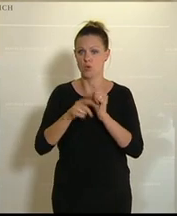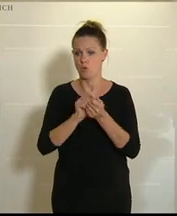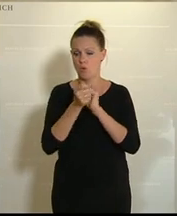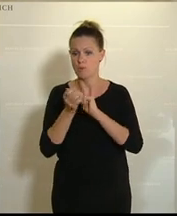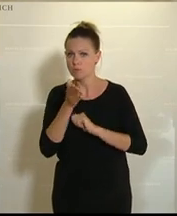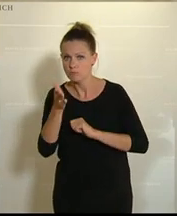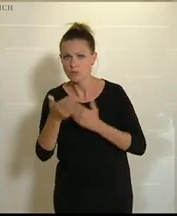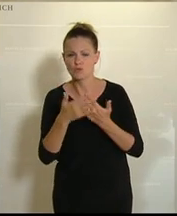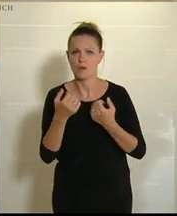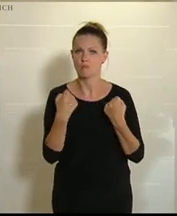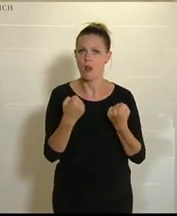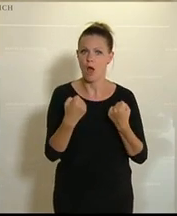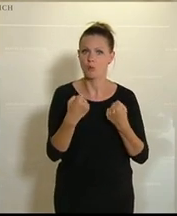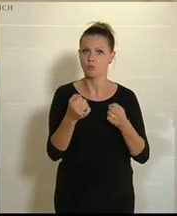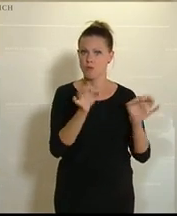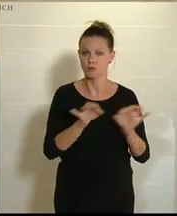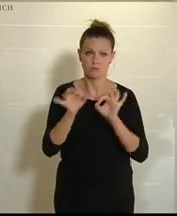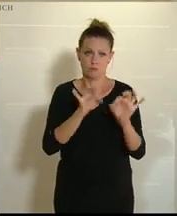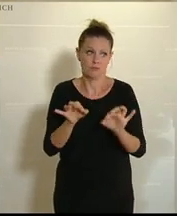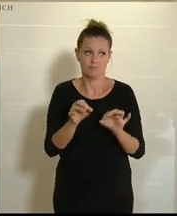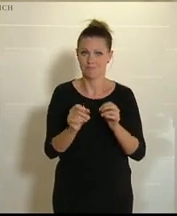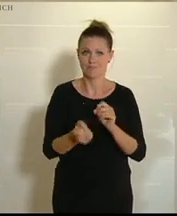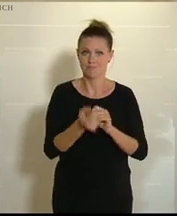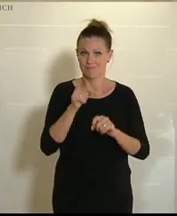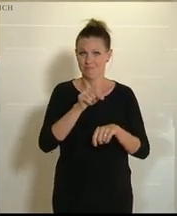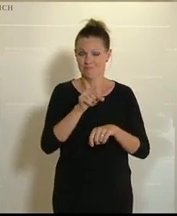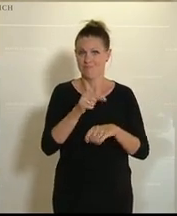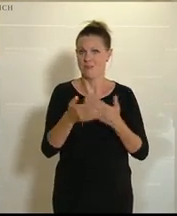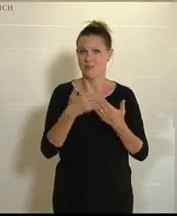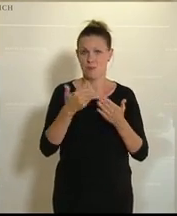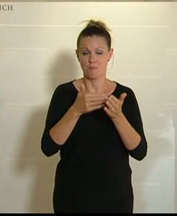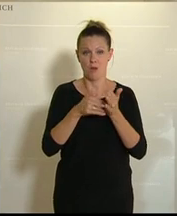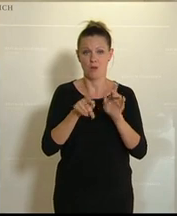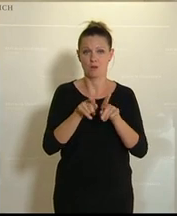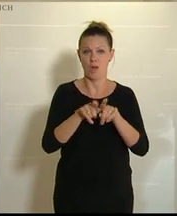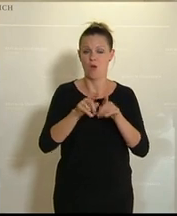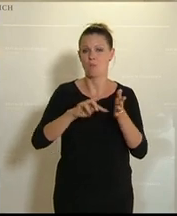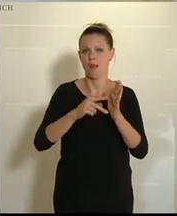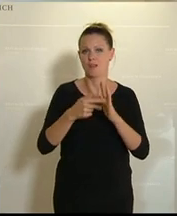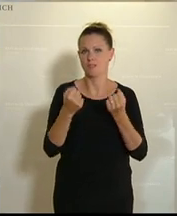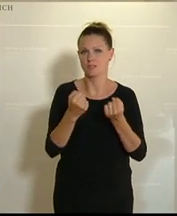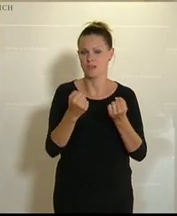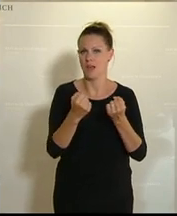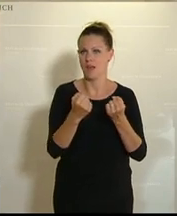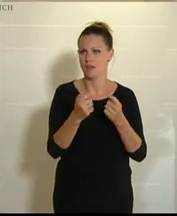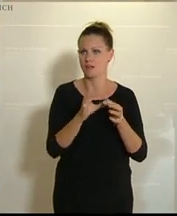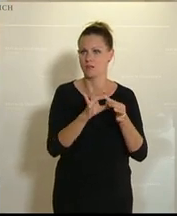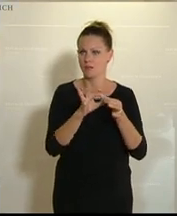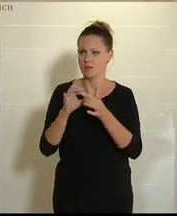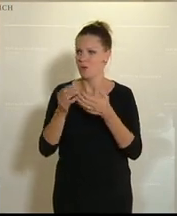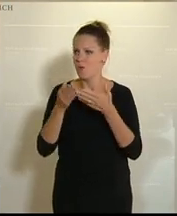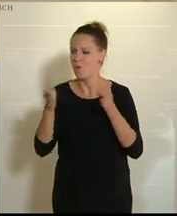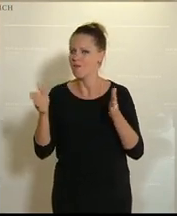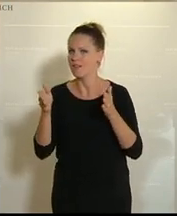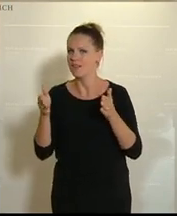Automobilindustrie, ein Paradebeispiel dafür, dann braucht die auch die Planungssicherheit gegenüber, von den öffentlichen